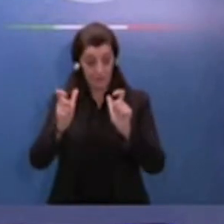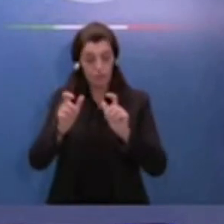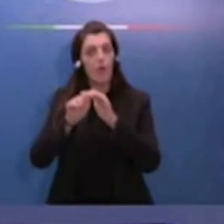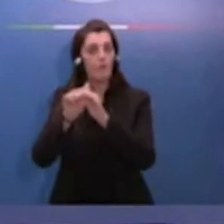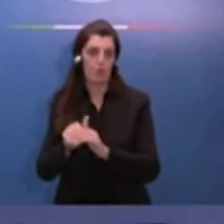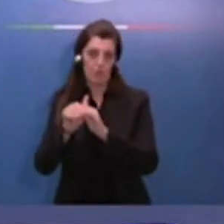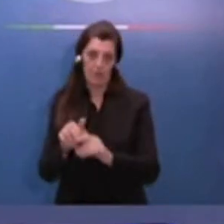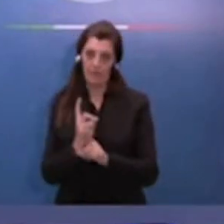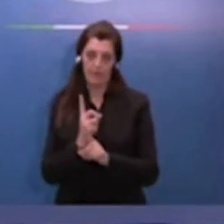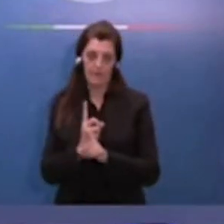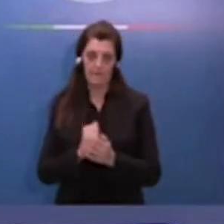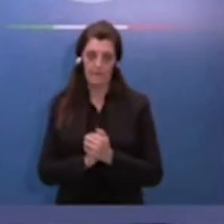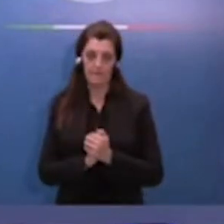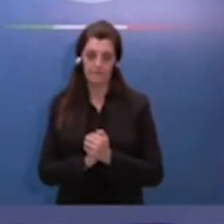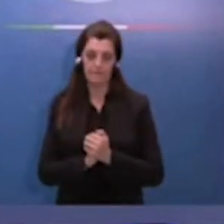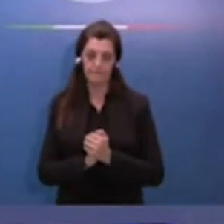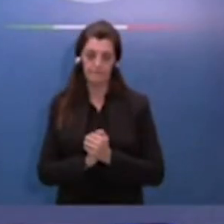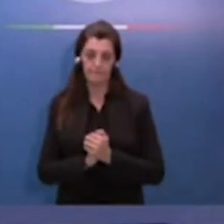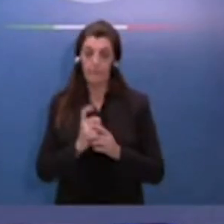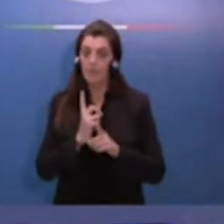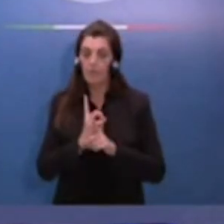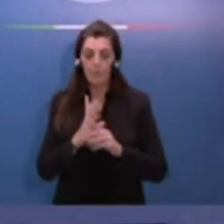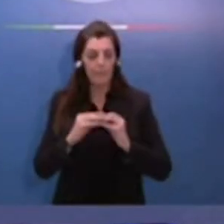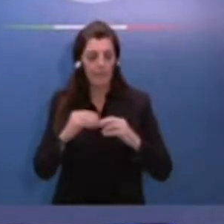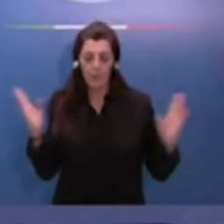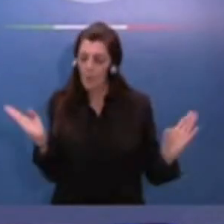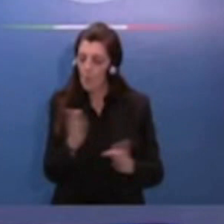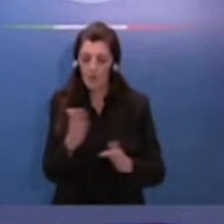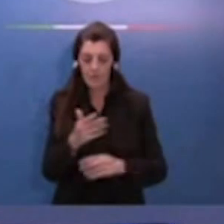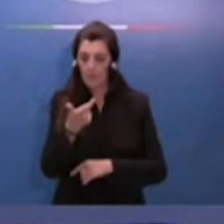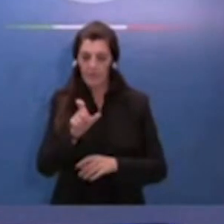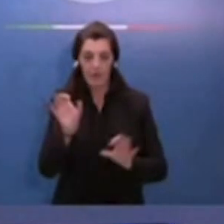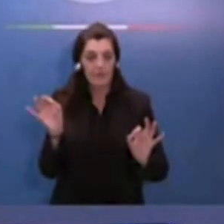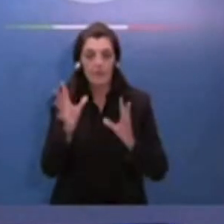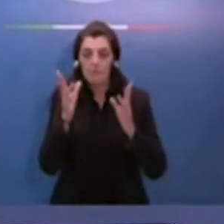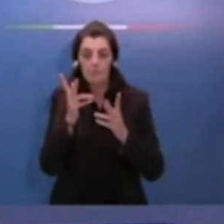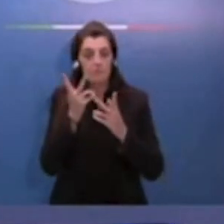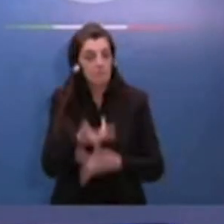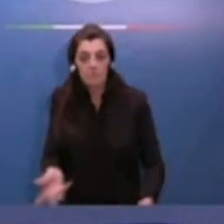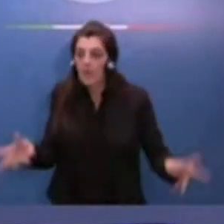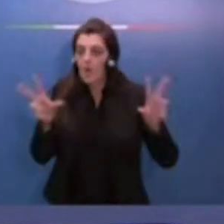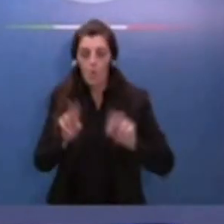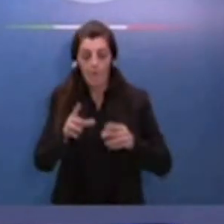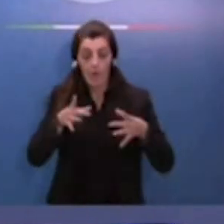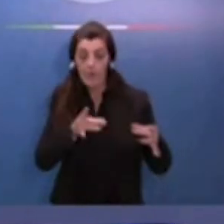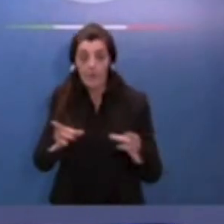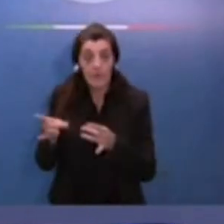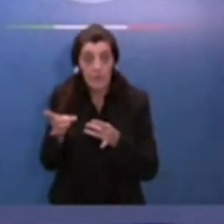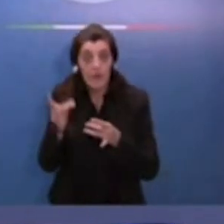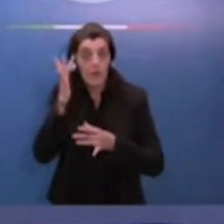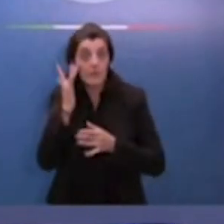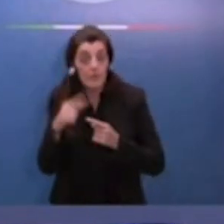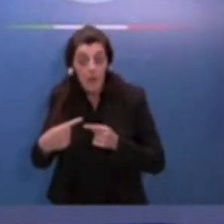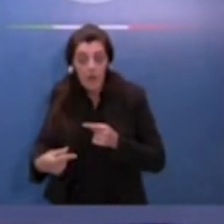non bisogna, bisogna fare di tutto perché se per caso ci fosse una recrudescenza dell'epidemia, noi siamo pronti ad